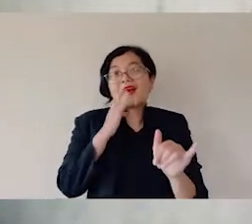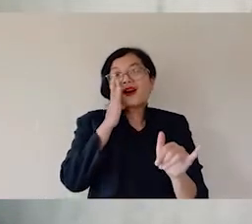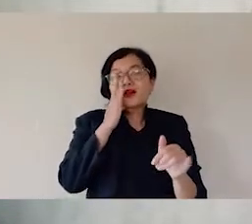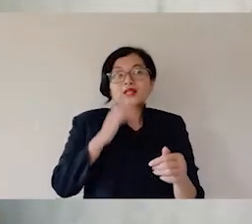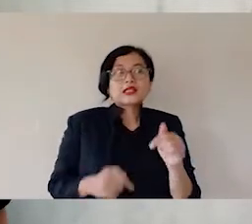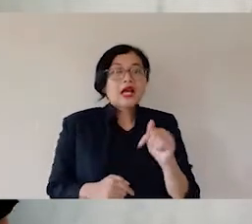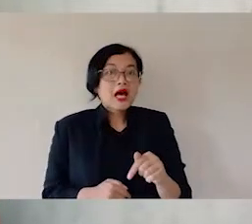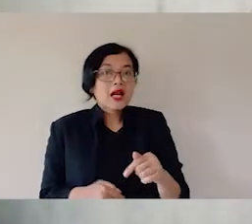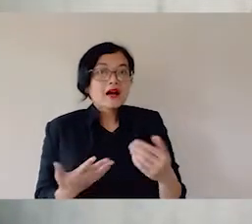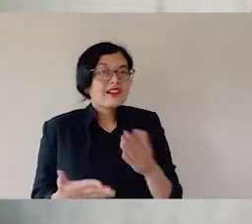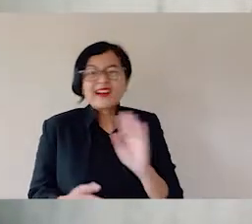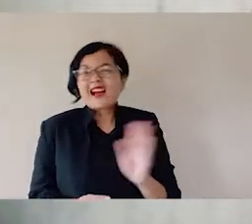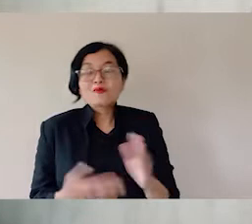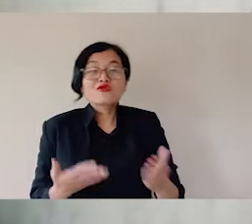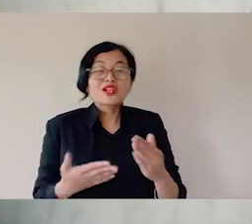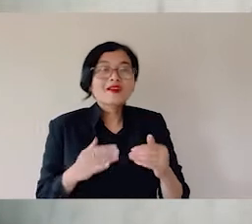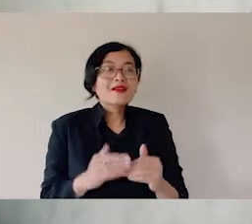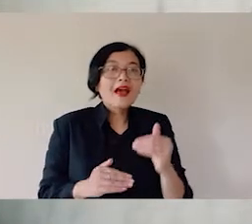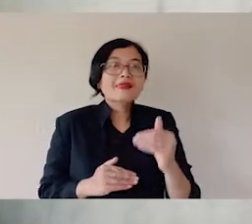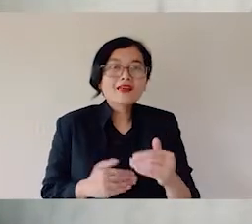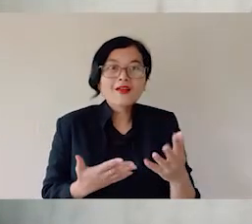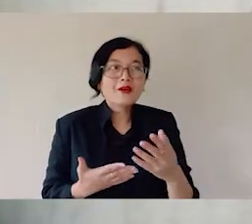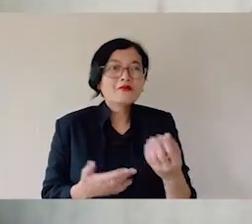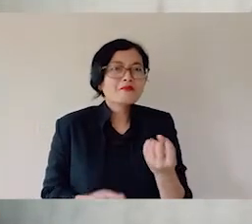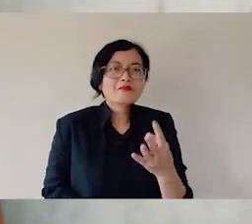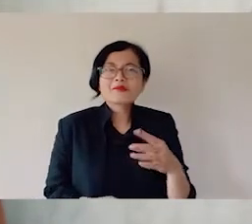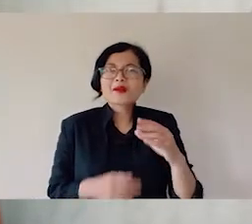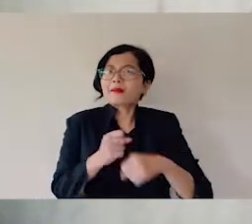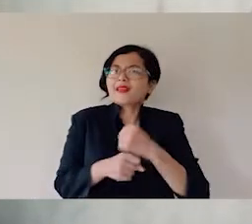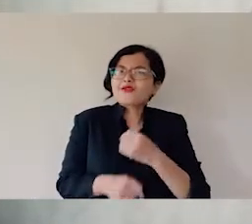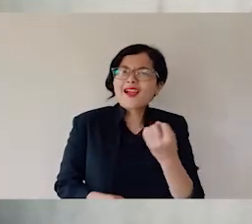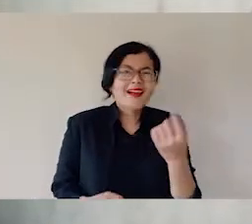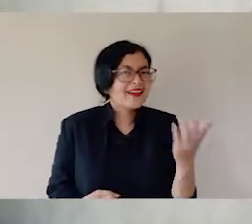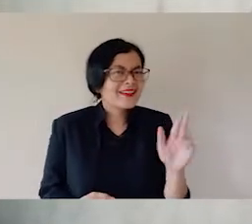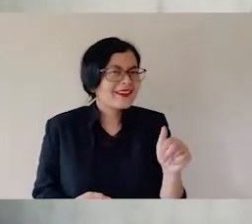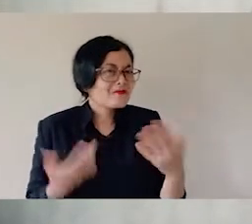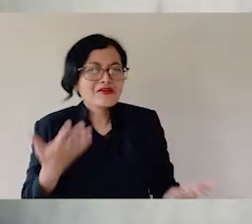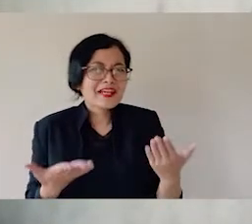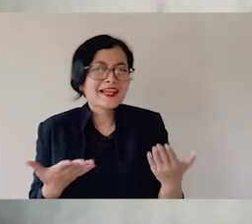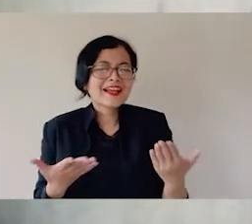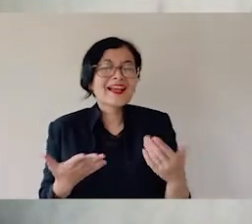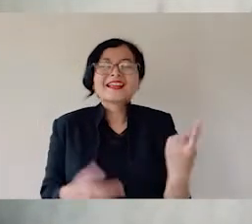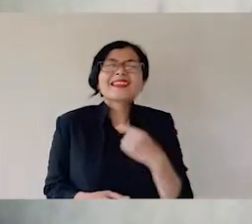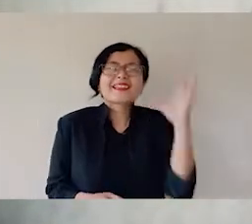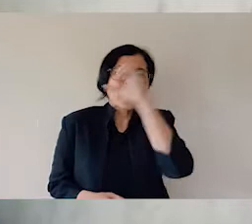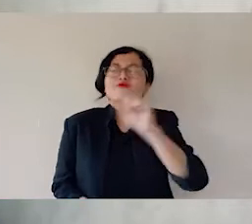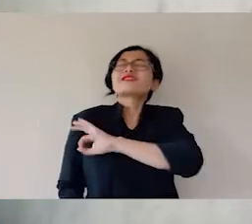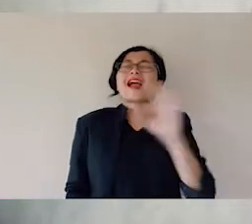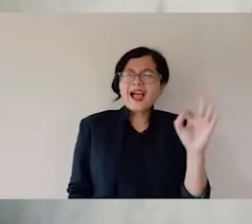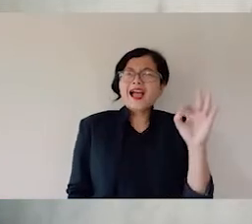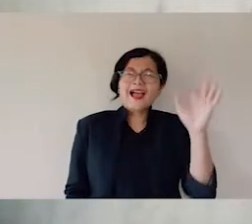kematian pasti datang. Kita tidak perlu mensegerakannya. Kita memang tidak pernah tahu kapan. Tetapi